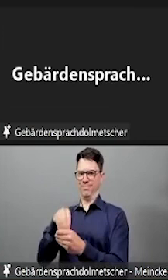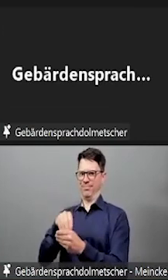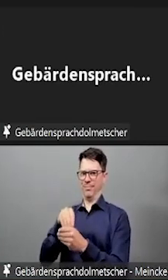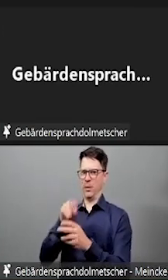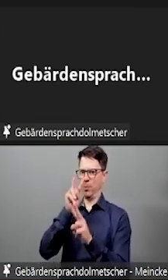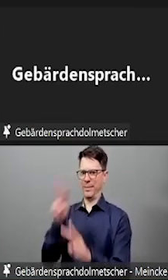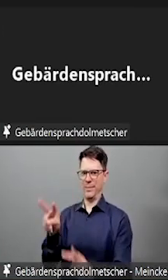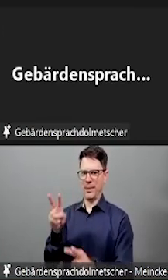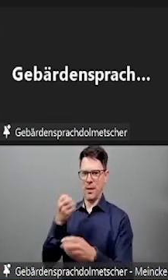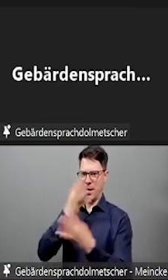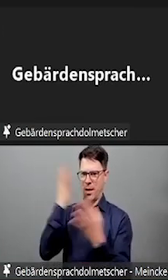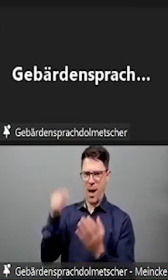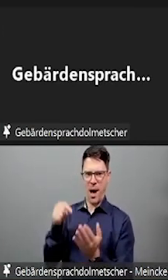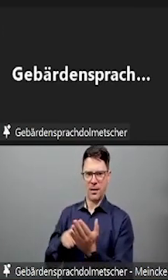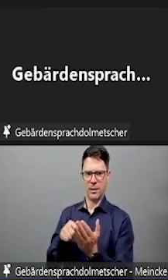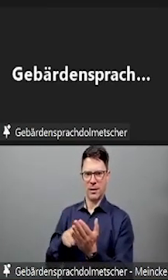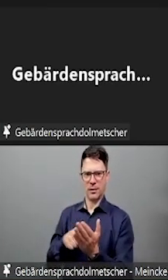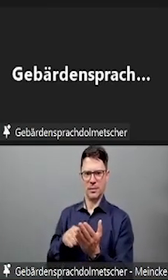können.